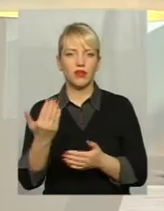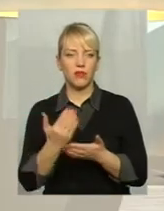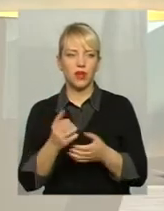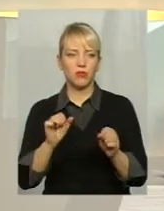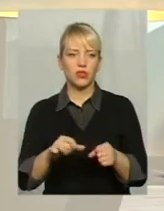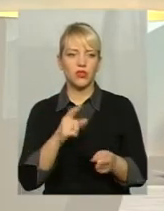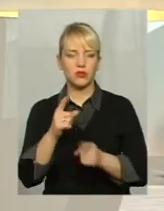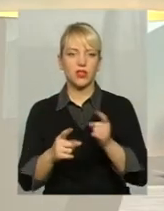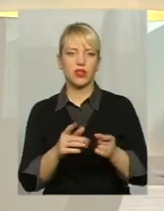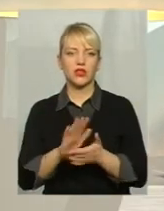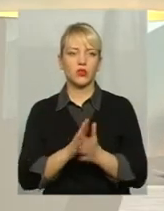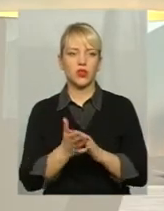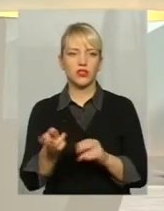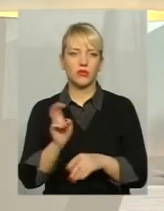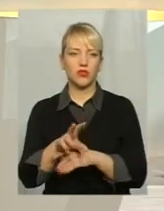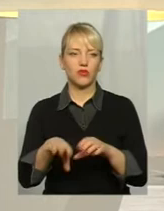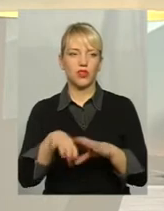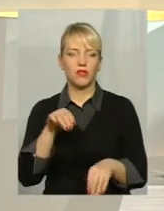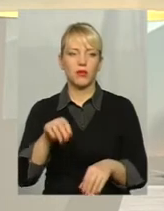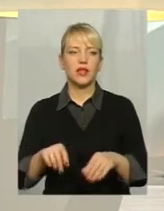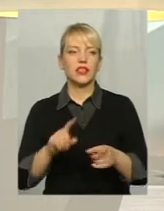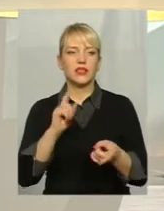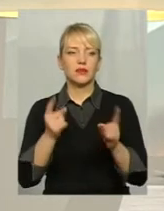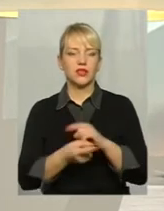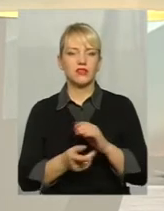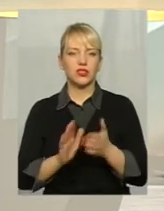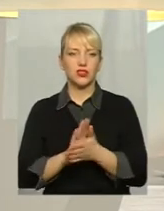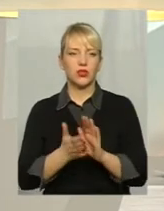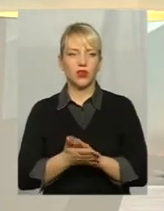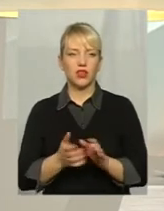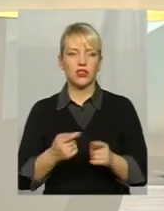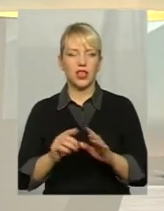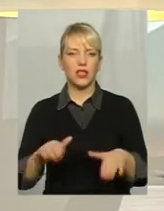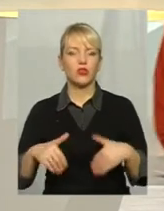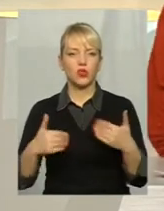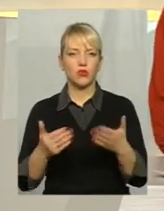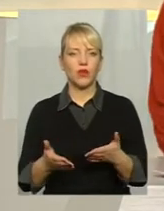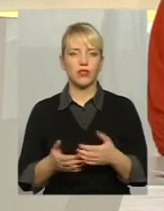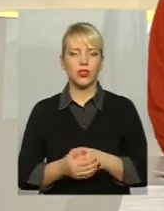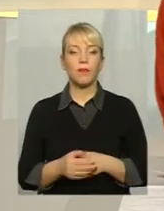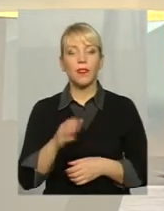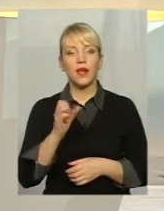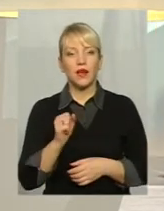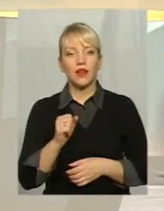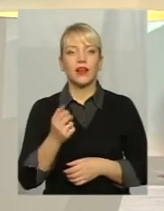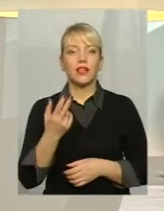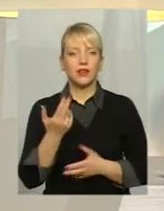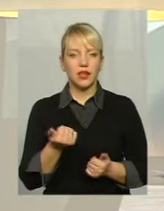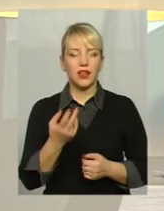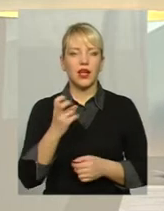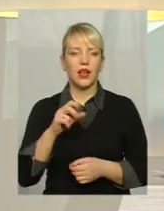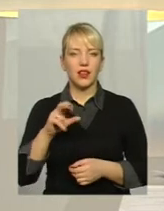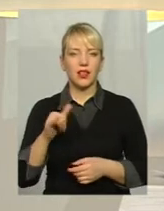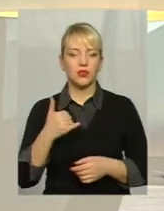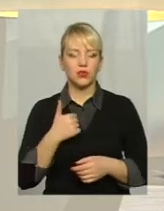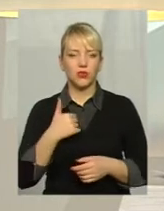ситуацію, прийшовши на вибори Змінивши ситуацію, інфіювавши Але тут є одне питання Наші люди